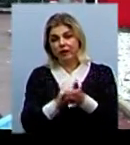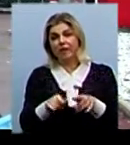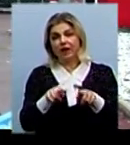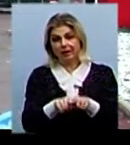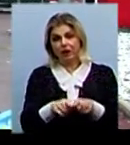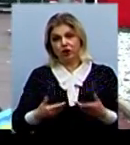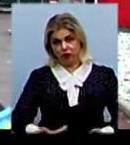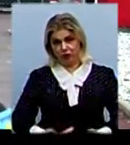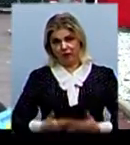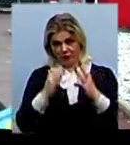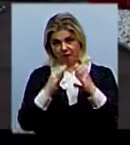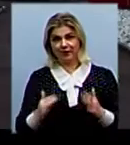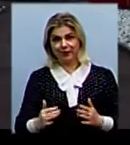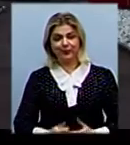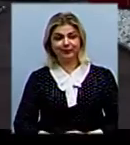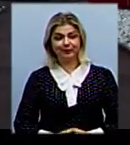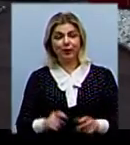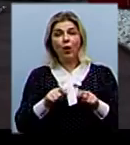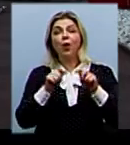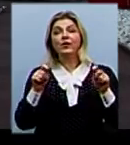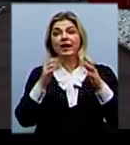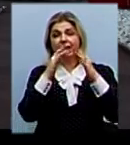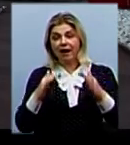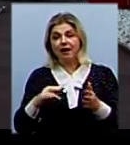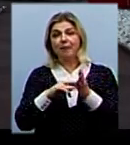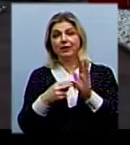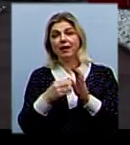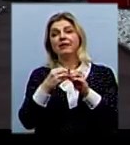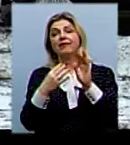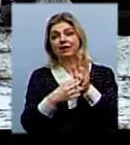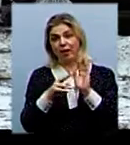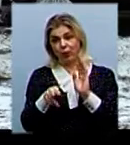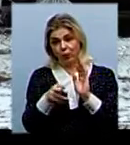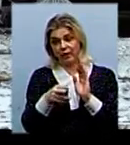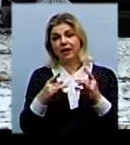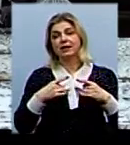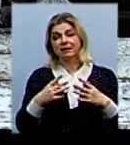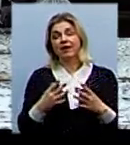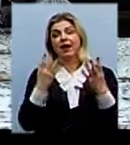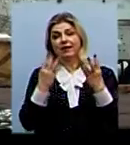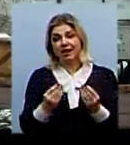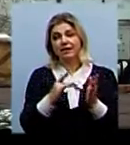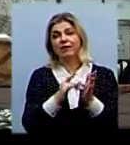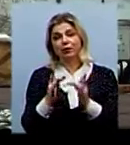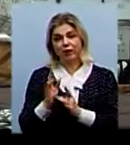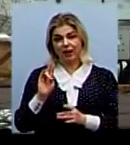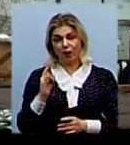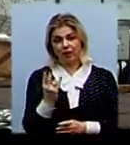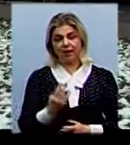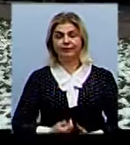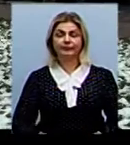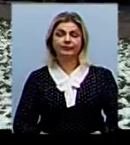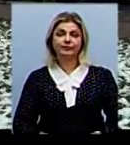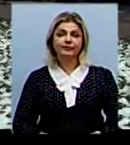живу ялинку. Відкриття ялинок заплановане на 19 грудня, на святкування Дня Святого Миколая. Іванія